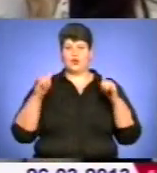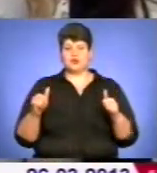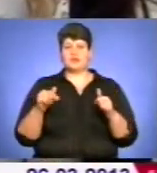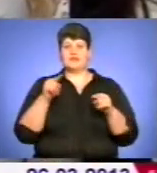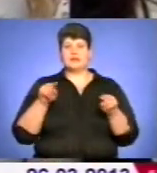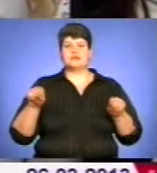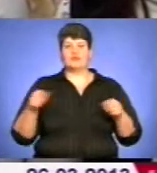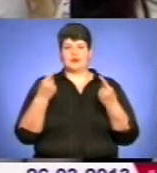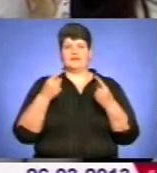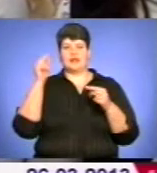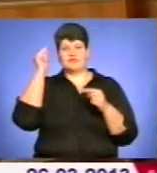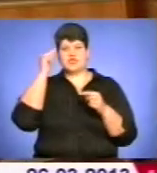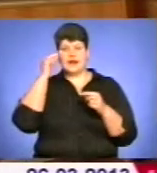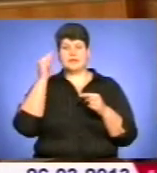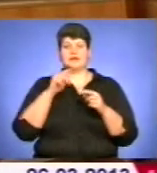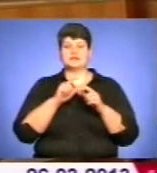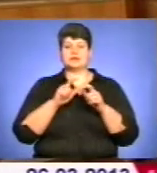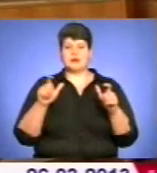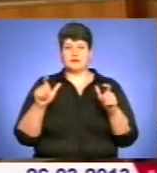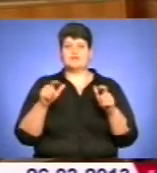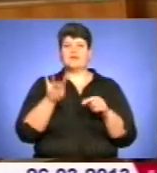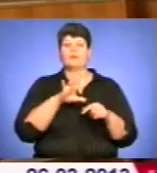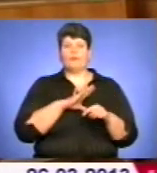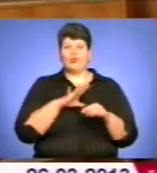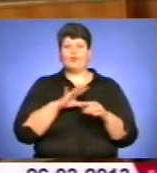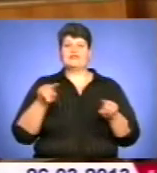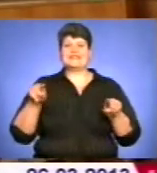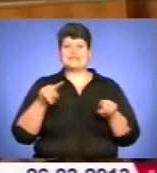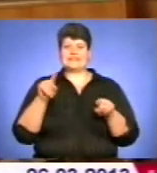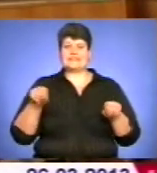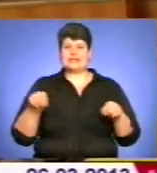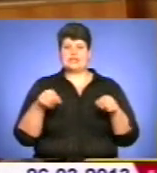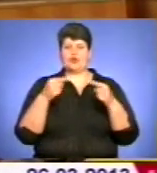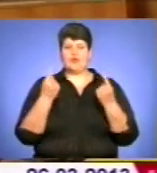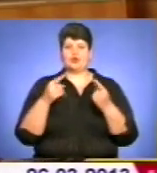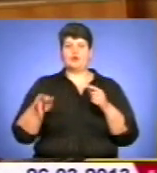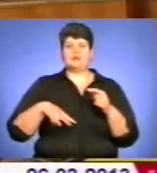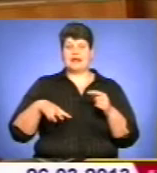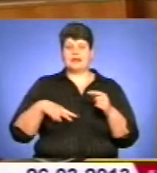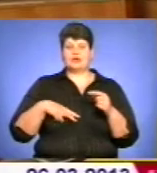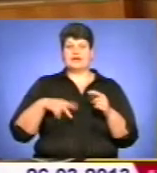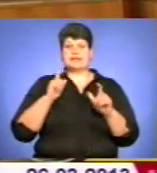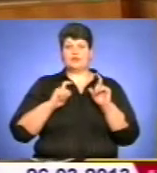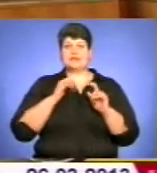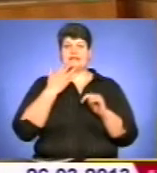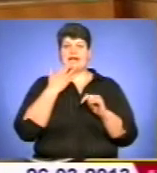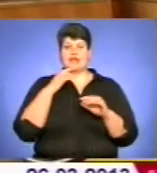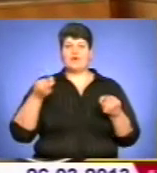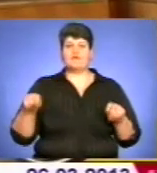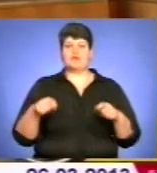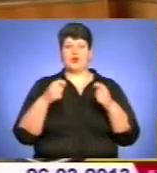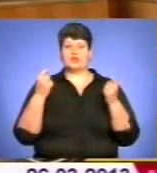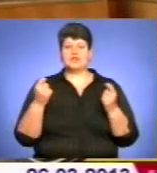навчальний заклад. Він був засновником, він був директором Інституту національного відродження, він був тоді головою постійної